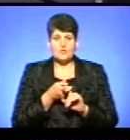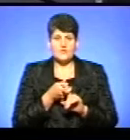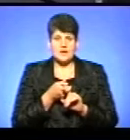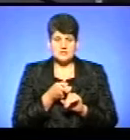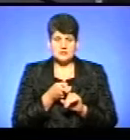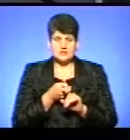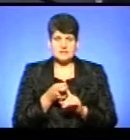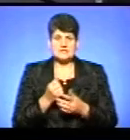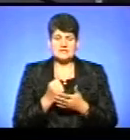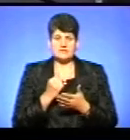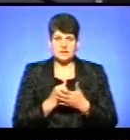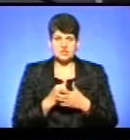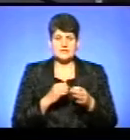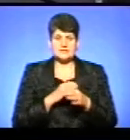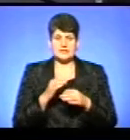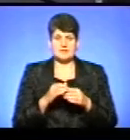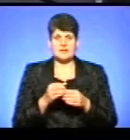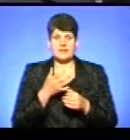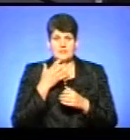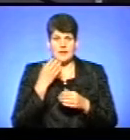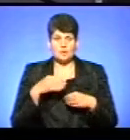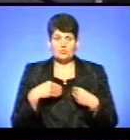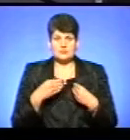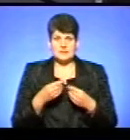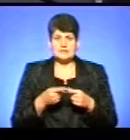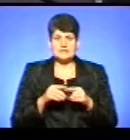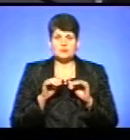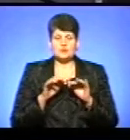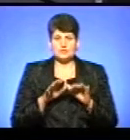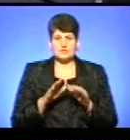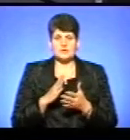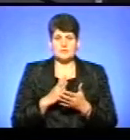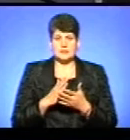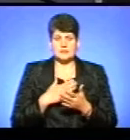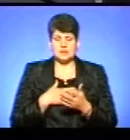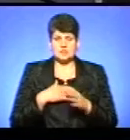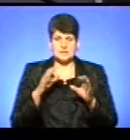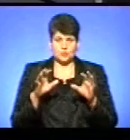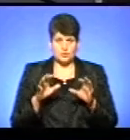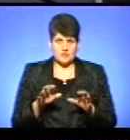затвердженням схеми теплопостачання. Така процедура встановлена нашим законодавством.